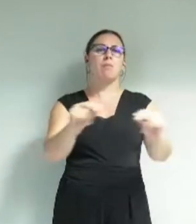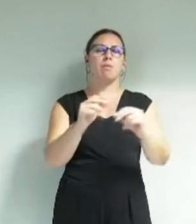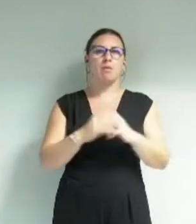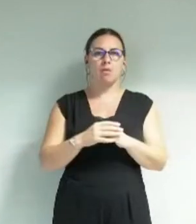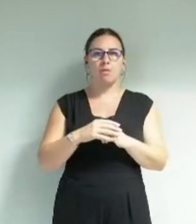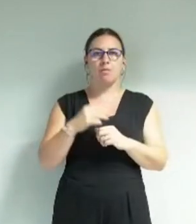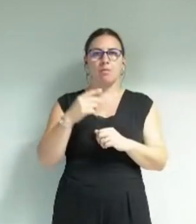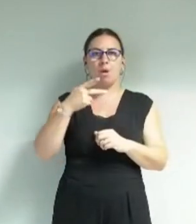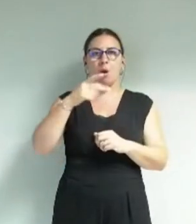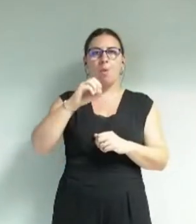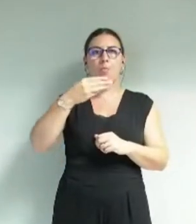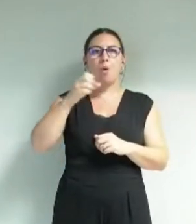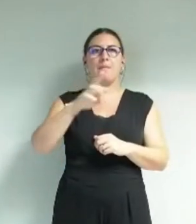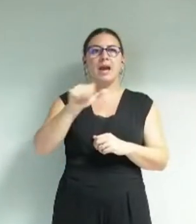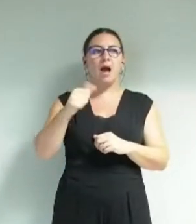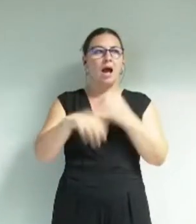Poméra, donc en 2016,